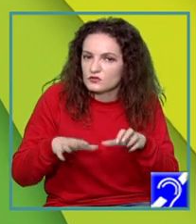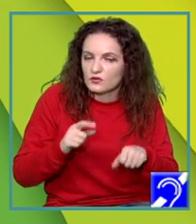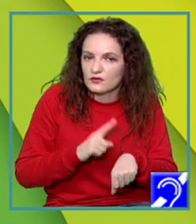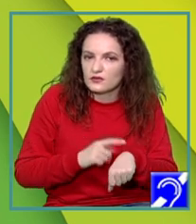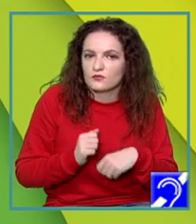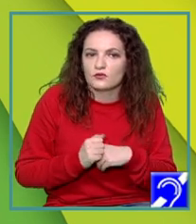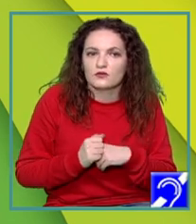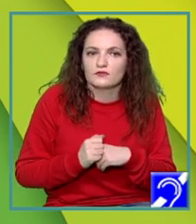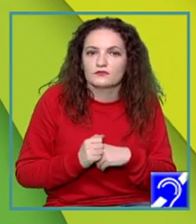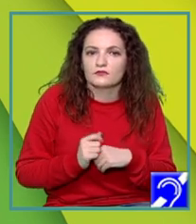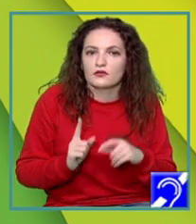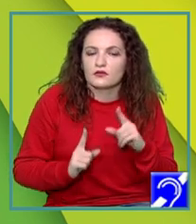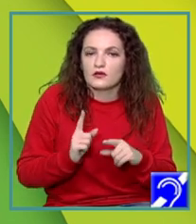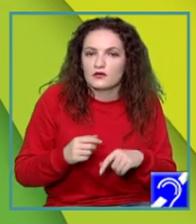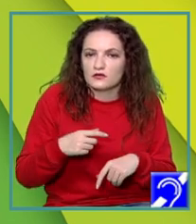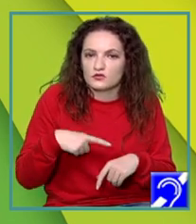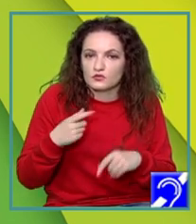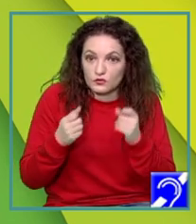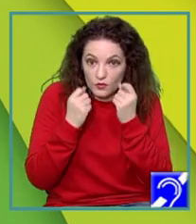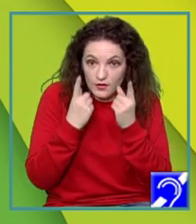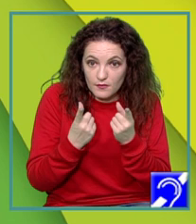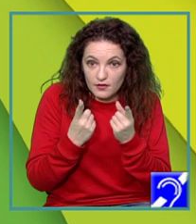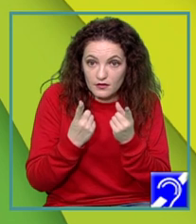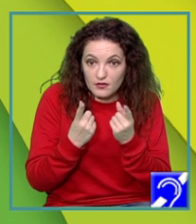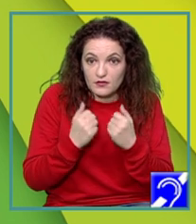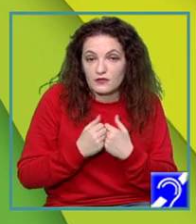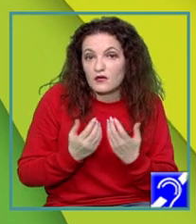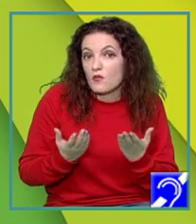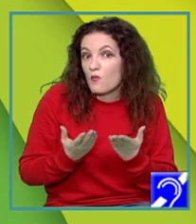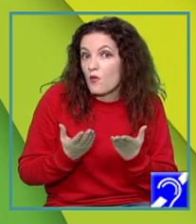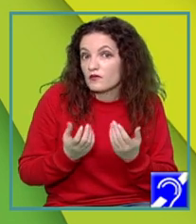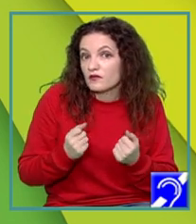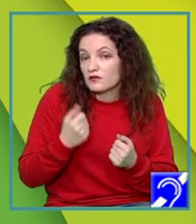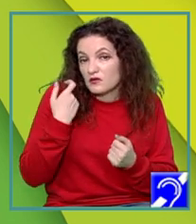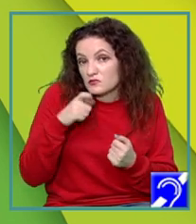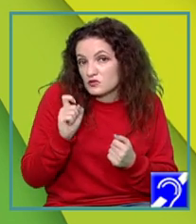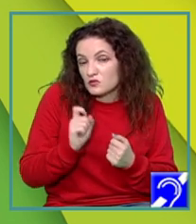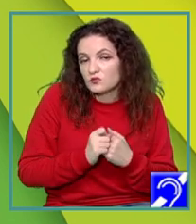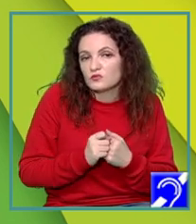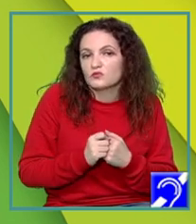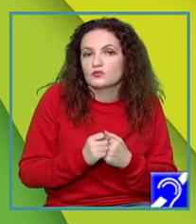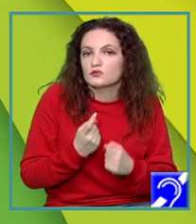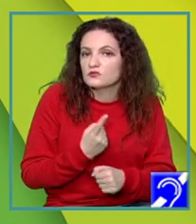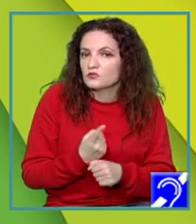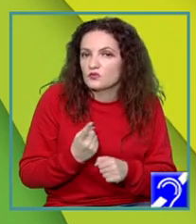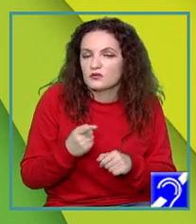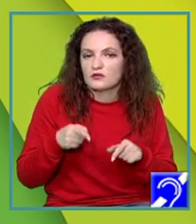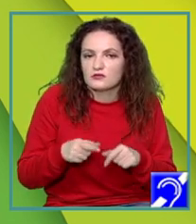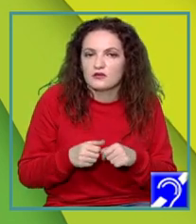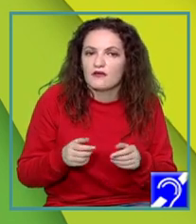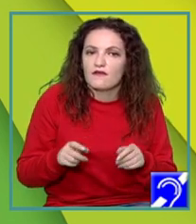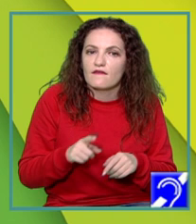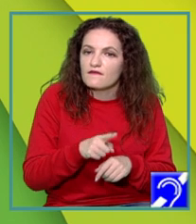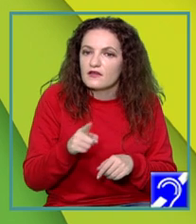eficient. Dacă sunt uimit, poate că n-am știut o anume tehnică și așa mai departe. Fiecare dă feedback